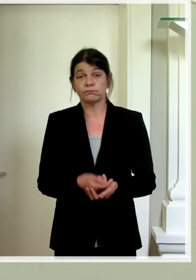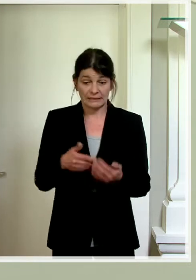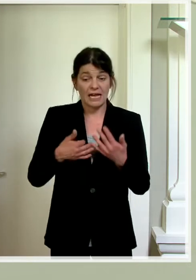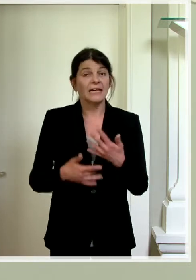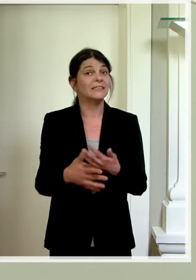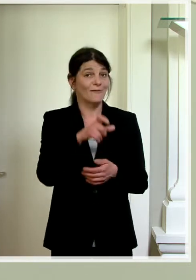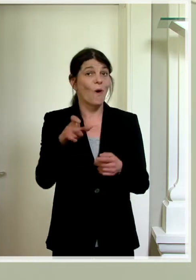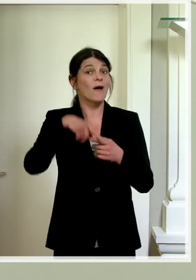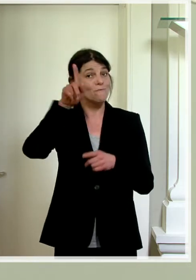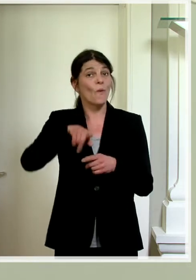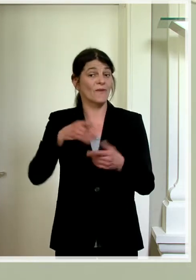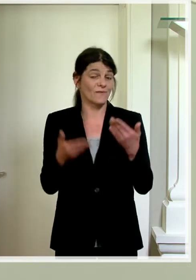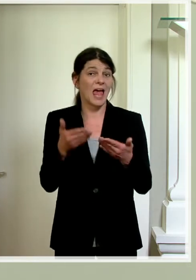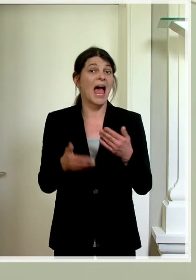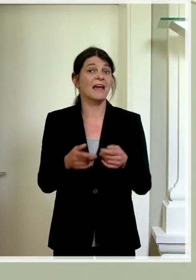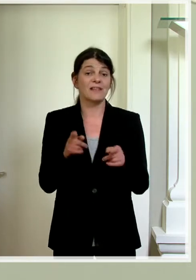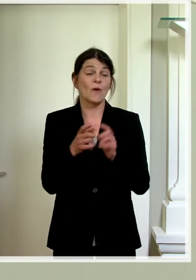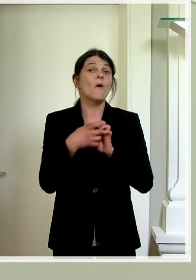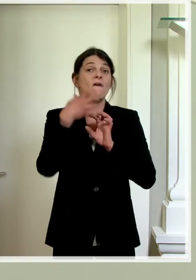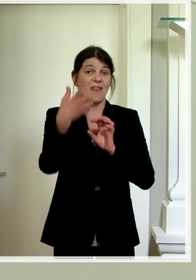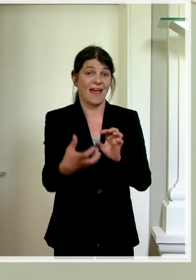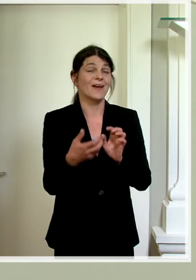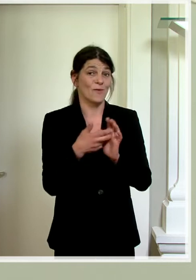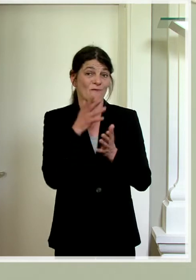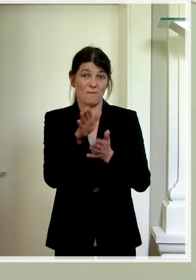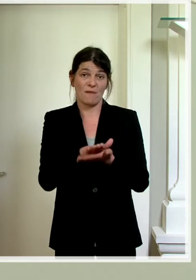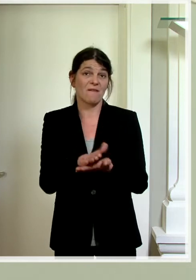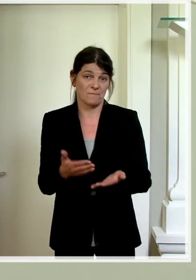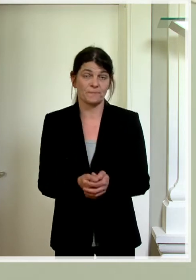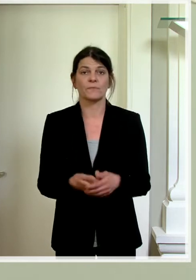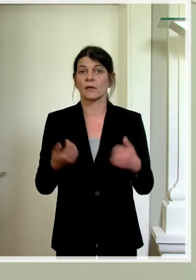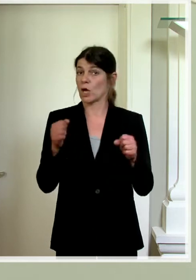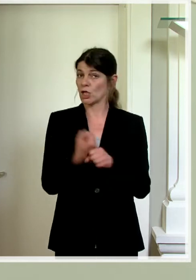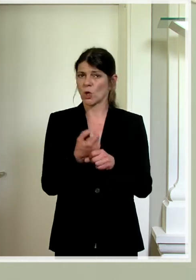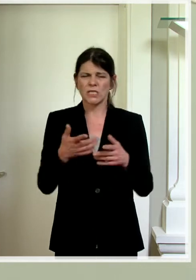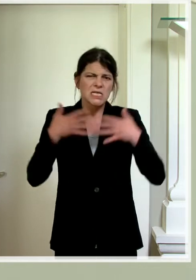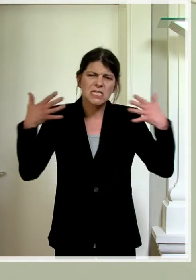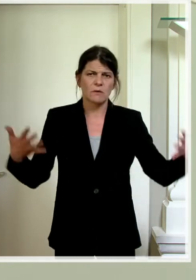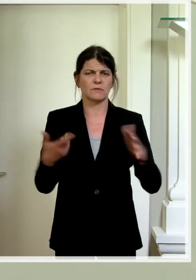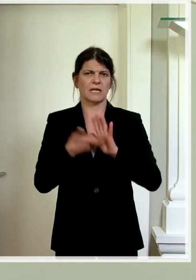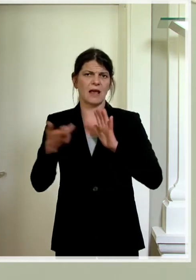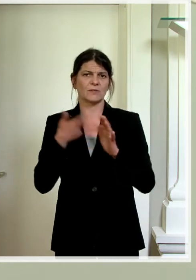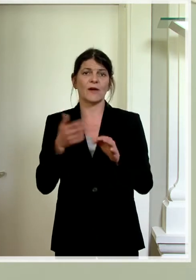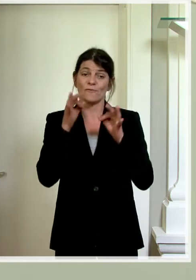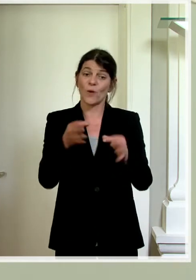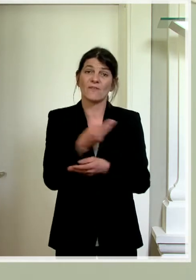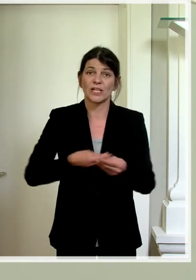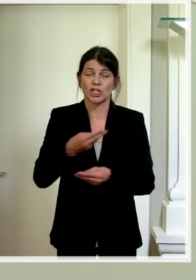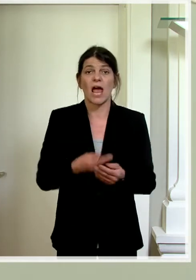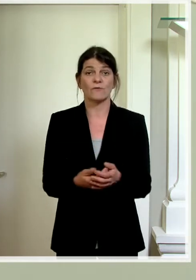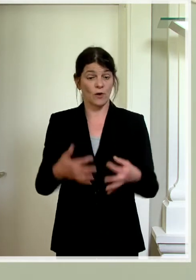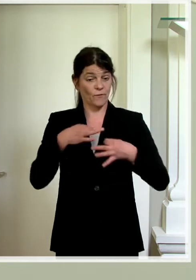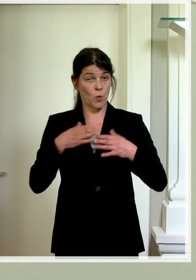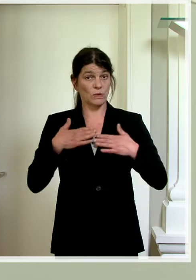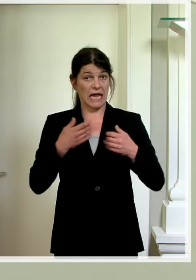Wochen und Monaten vielleicht sogar länger begleiten. Trotz der riesigen Herausforderungen für die Wirtschaft, für